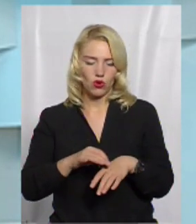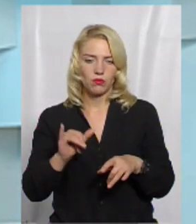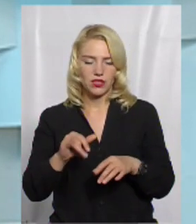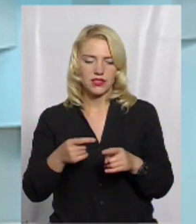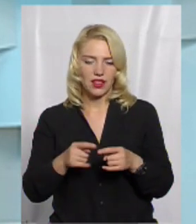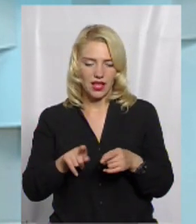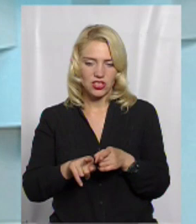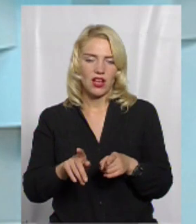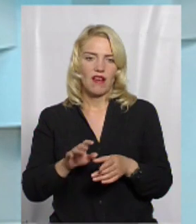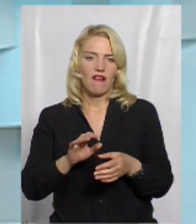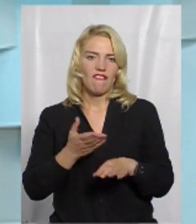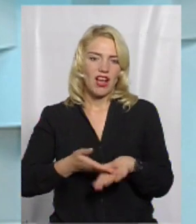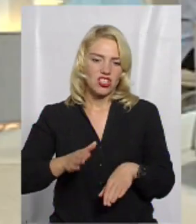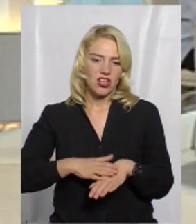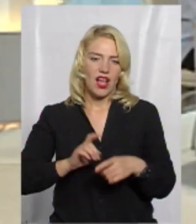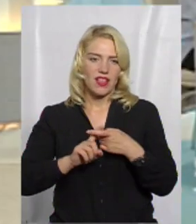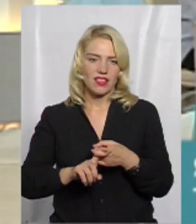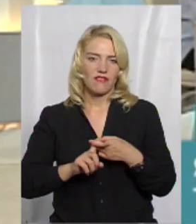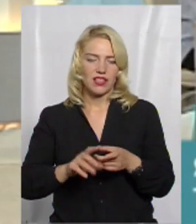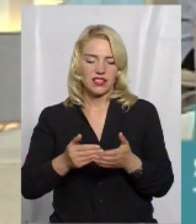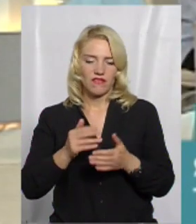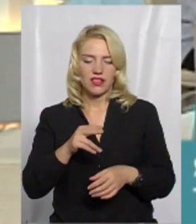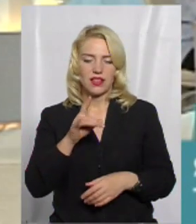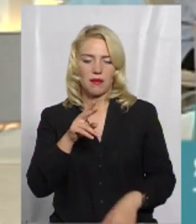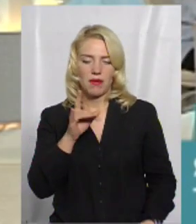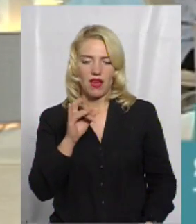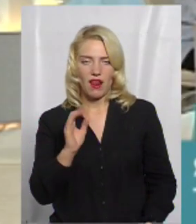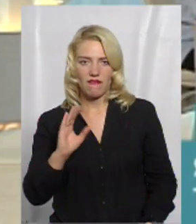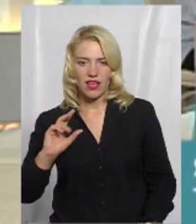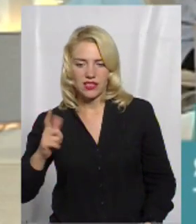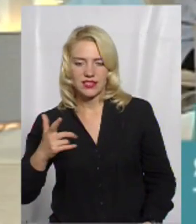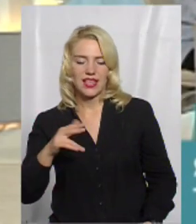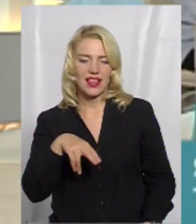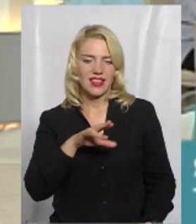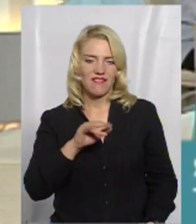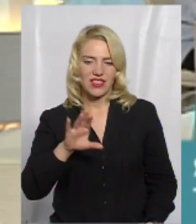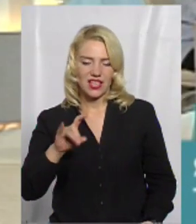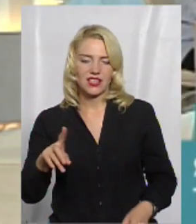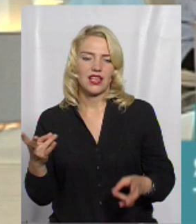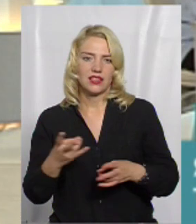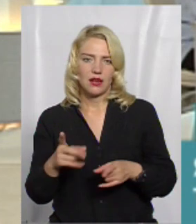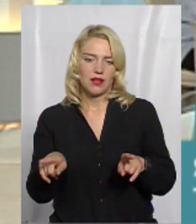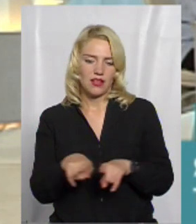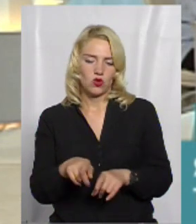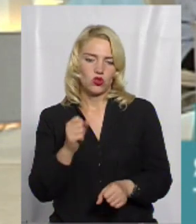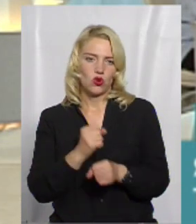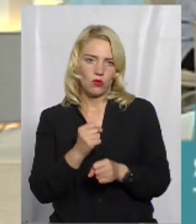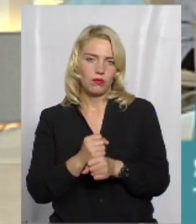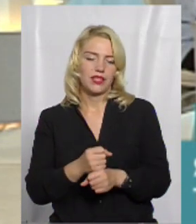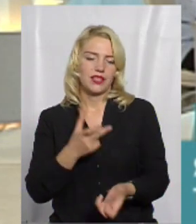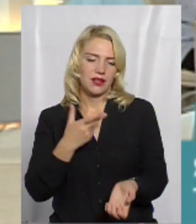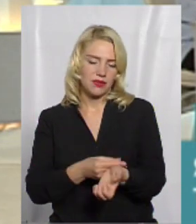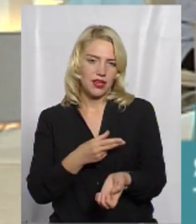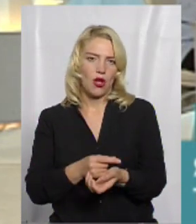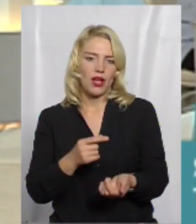інфекція. Тому і від правця, так як і від дифтерії дорослому населення, також треба робити кожних 10